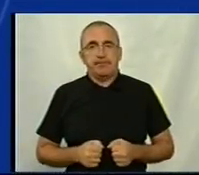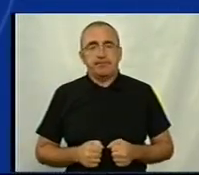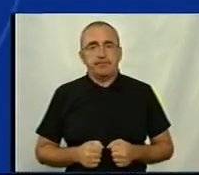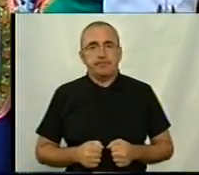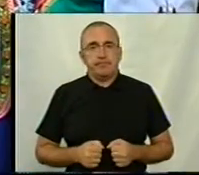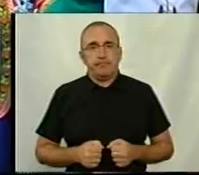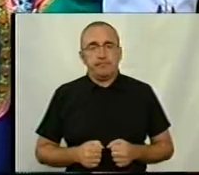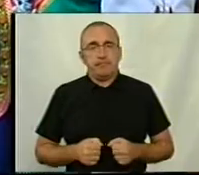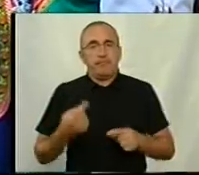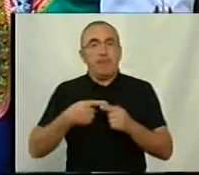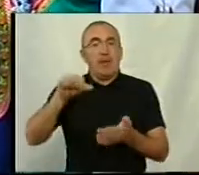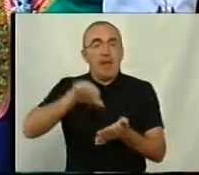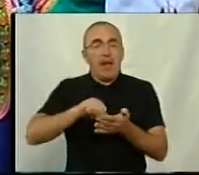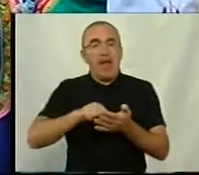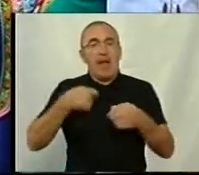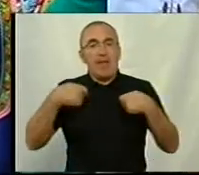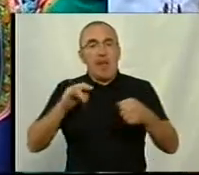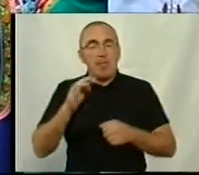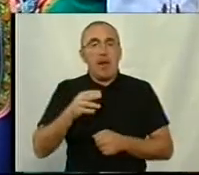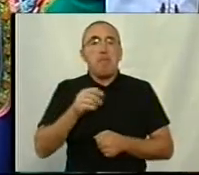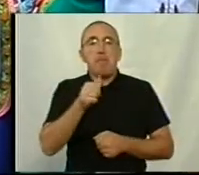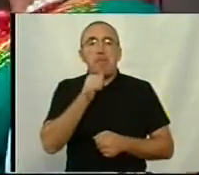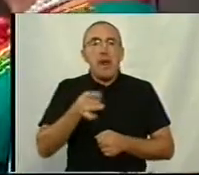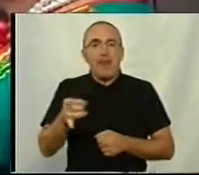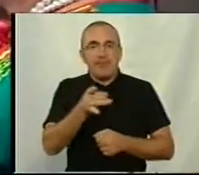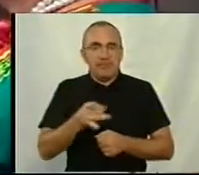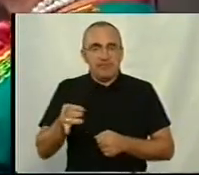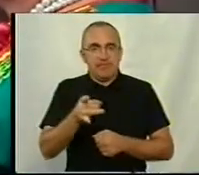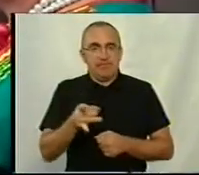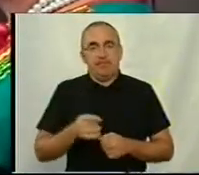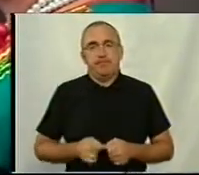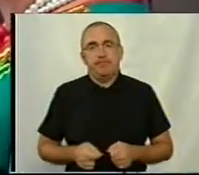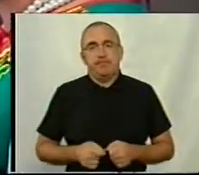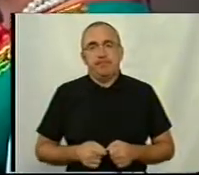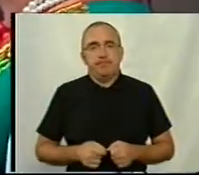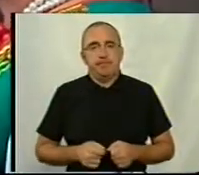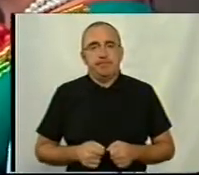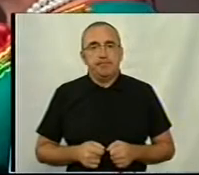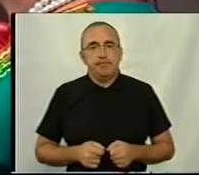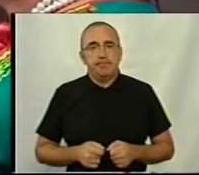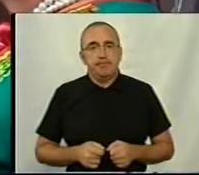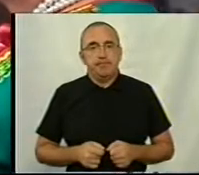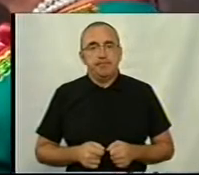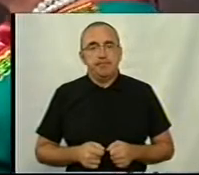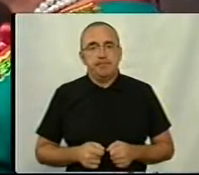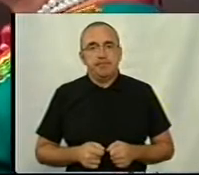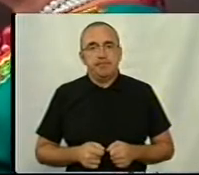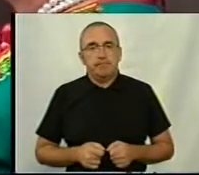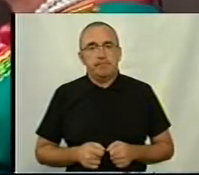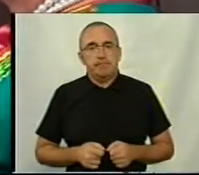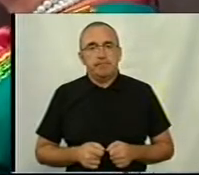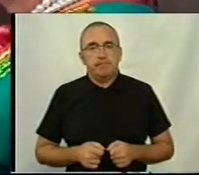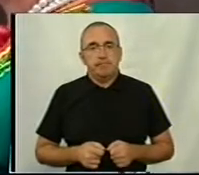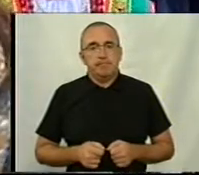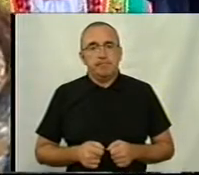Це учасники ярмарку з Маловицьківського району. Зелене є жіна, прийнай, жіна.